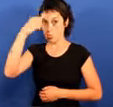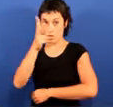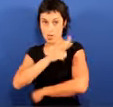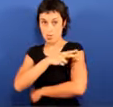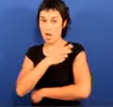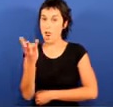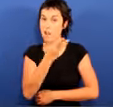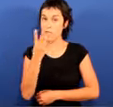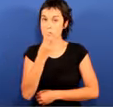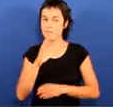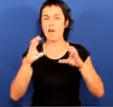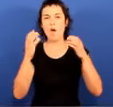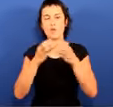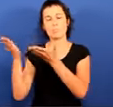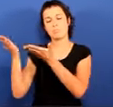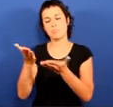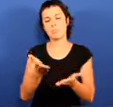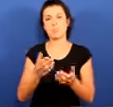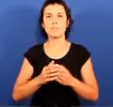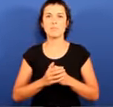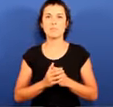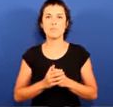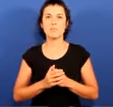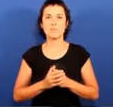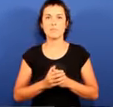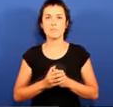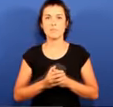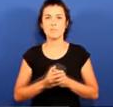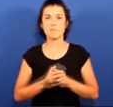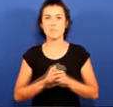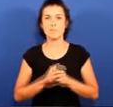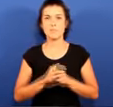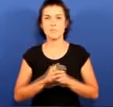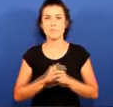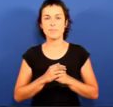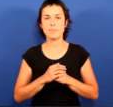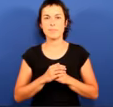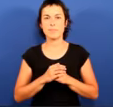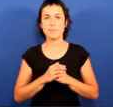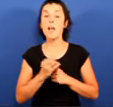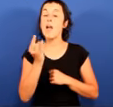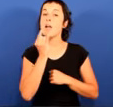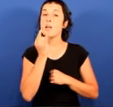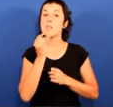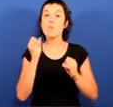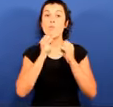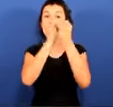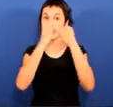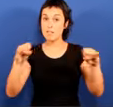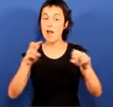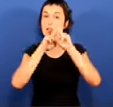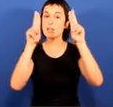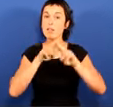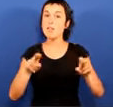zirabitartean egon da kostaleko herri horretan. Tseirlo, artista, senegaldarra eta kia, talde, irlandarra izan dira saio